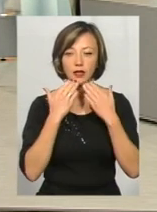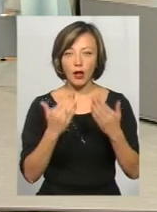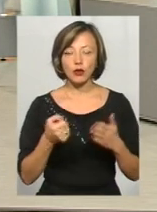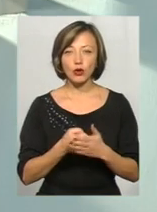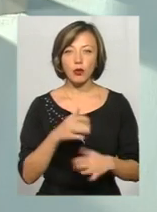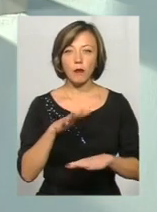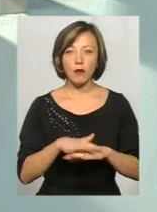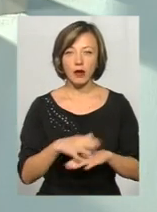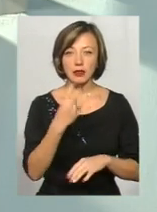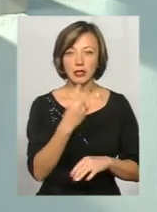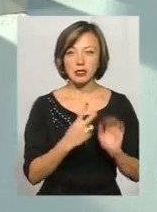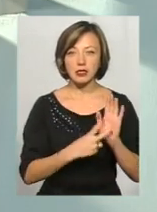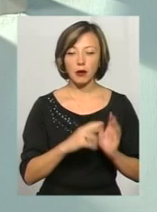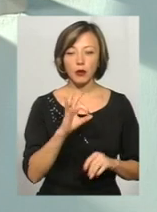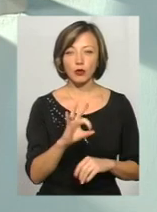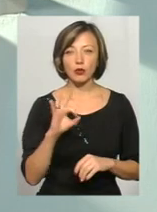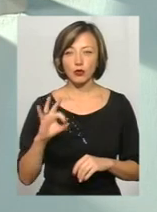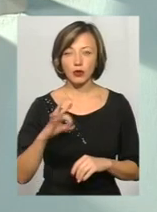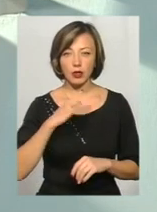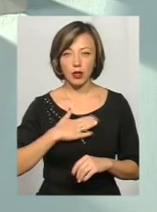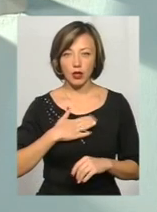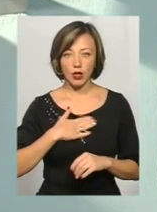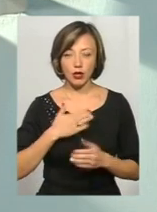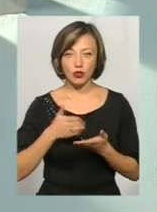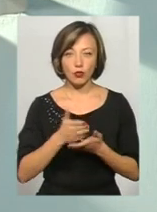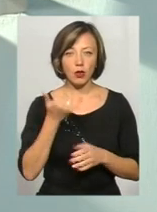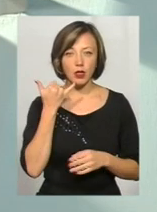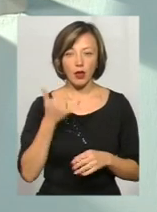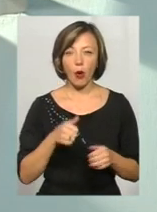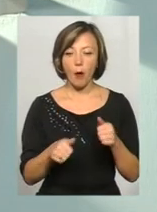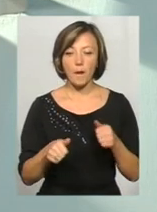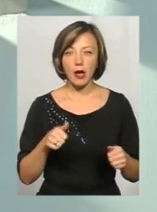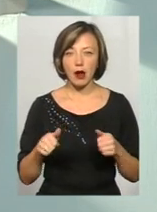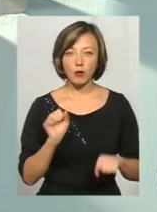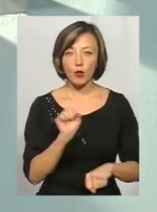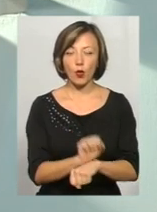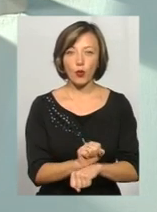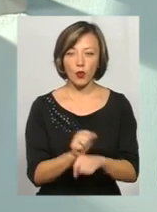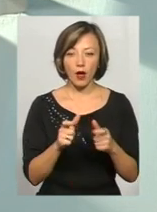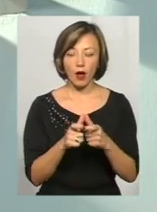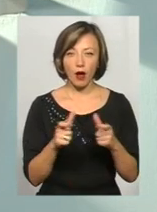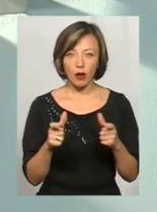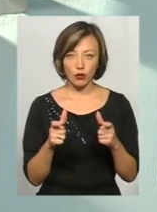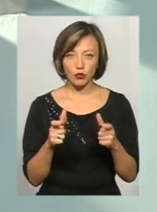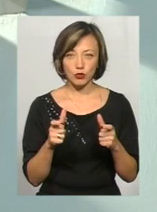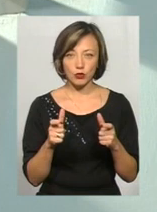банку, на 37 до 0 дзвонять на нашу лінію, оператор блокує як картку